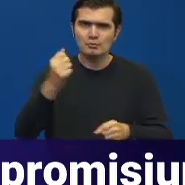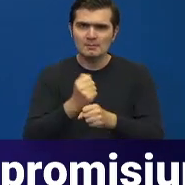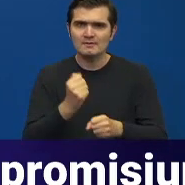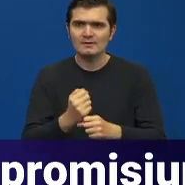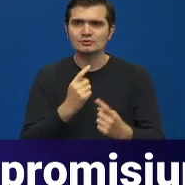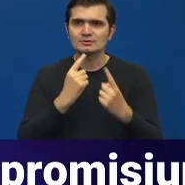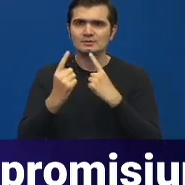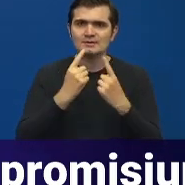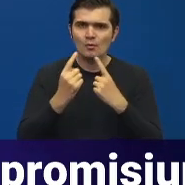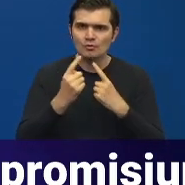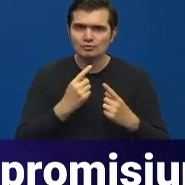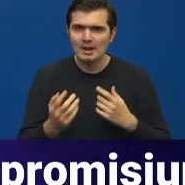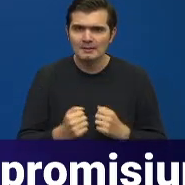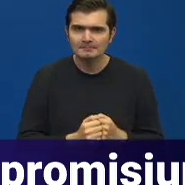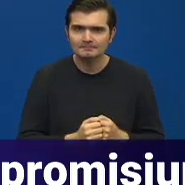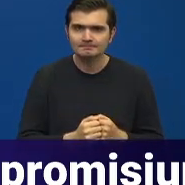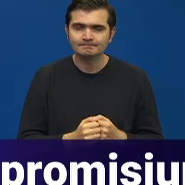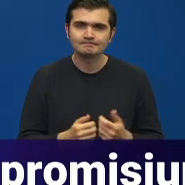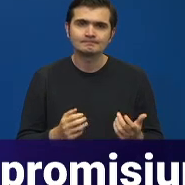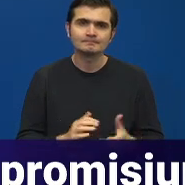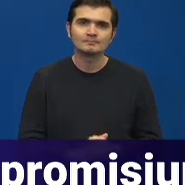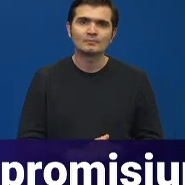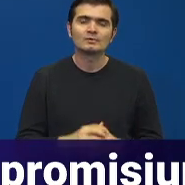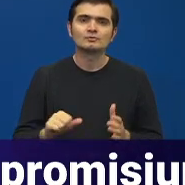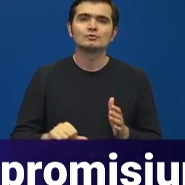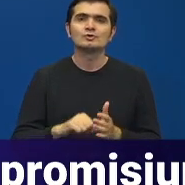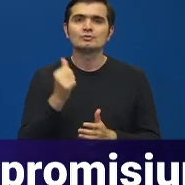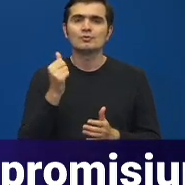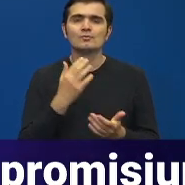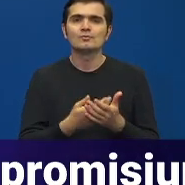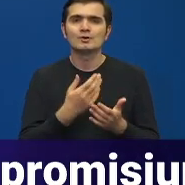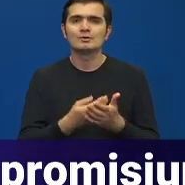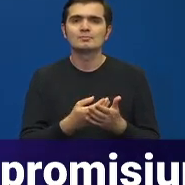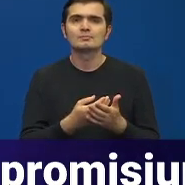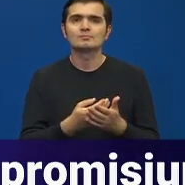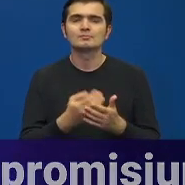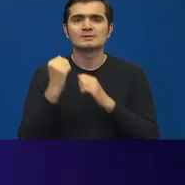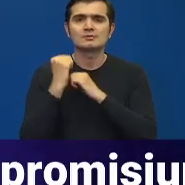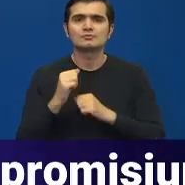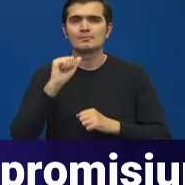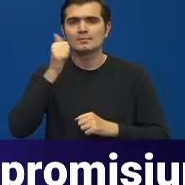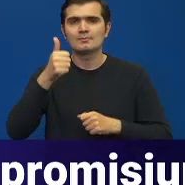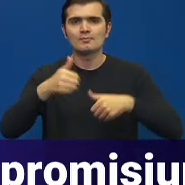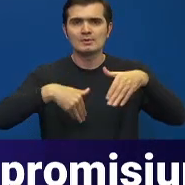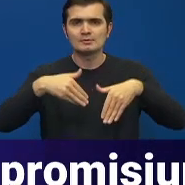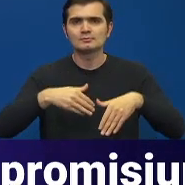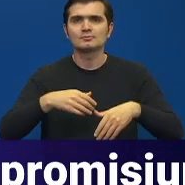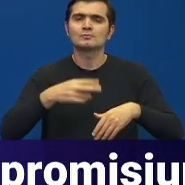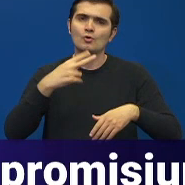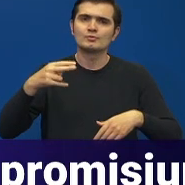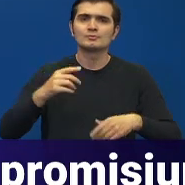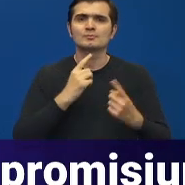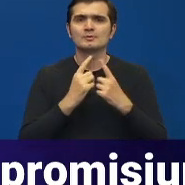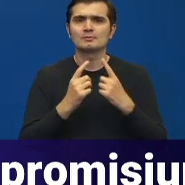început? Din nou, pe liniile trasate de către domnul prim-ministru, Ministerul Educației continuă dialogul.